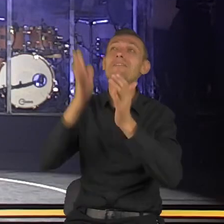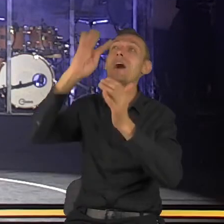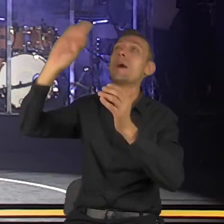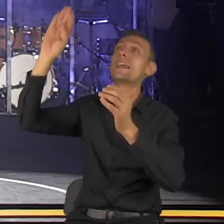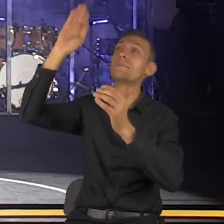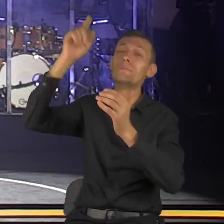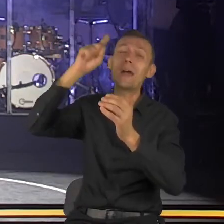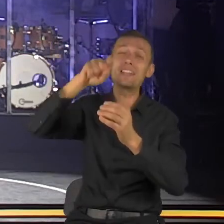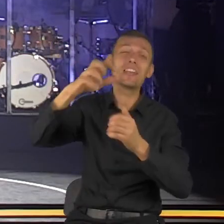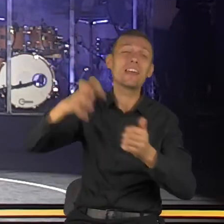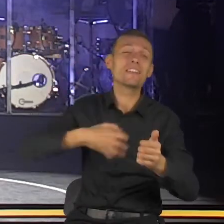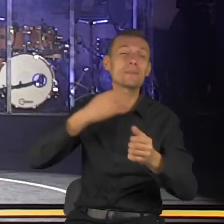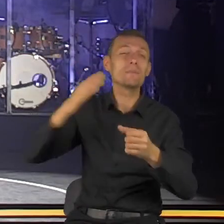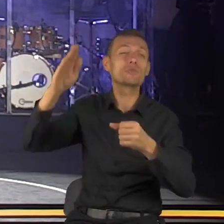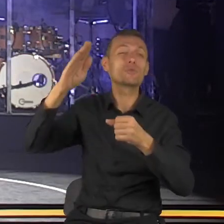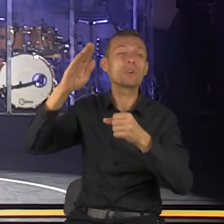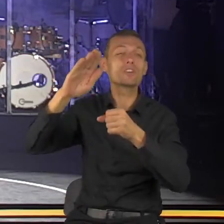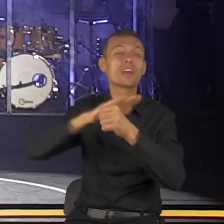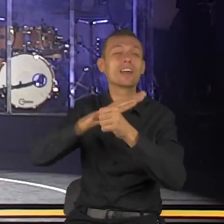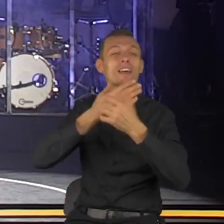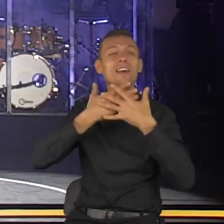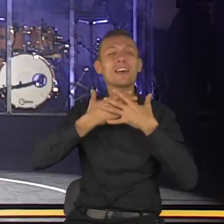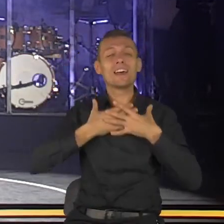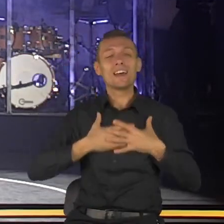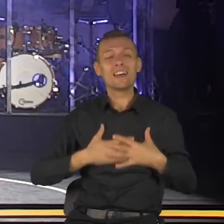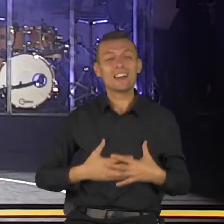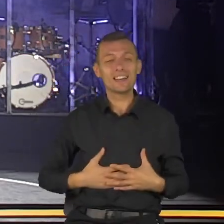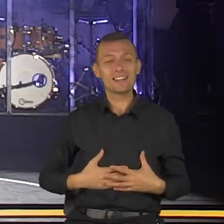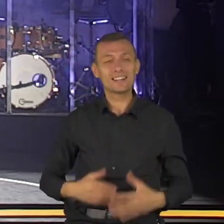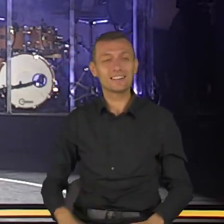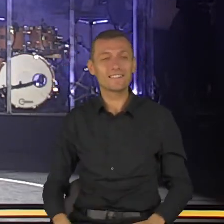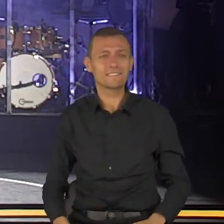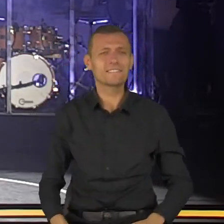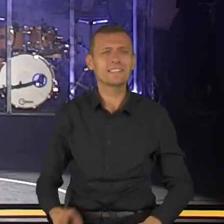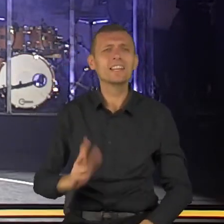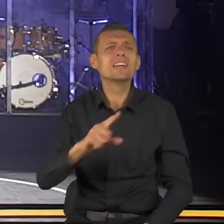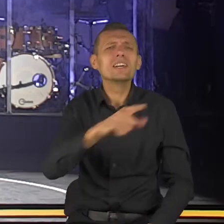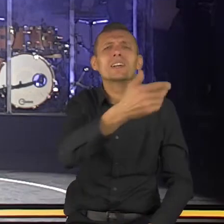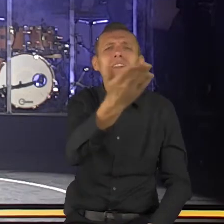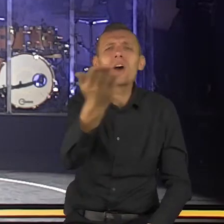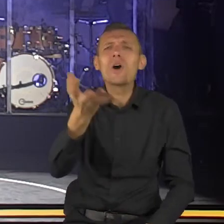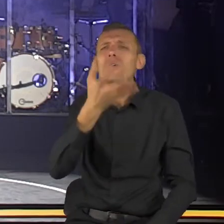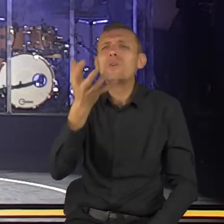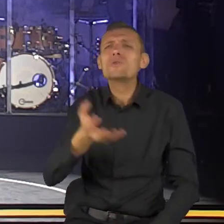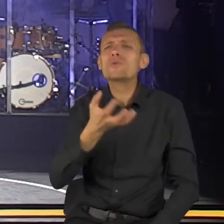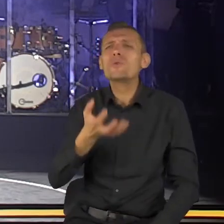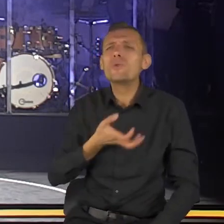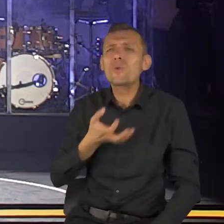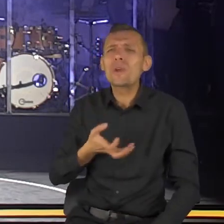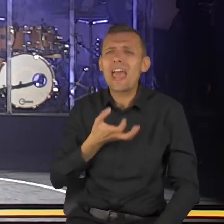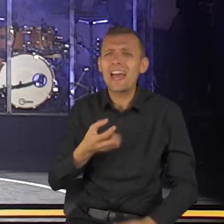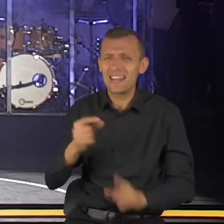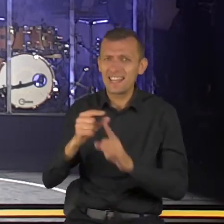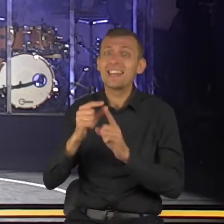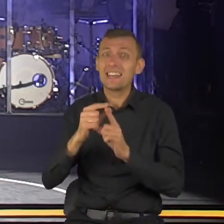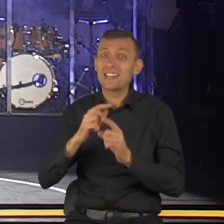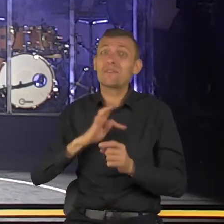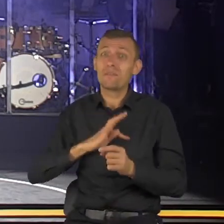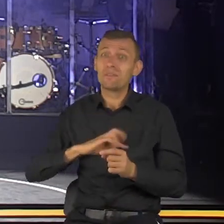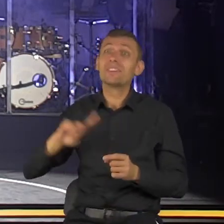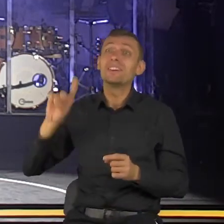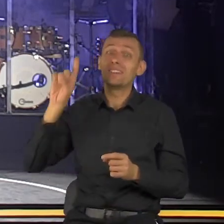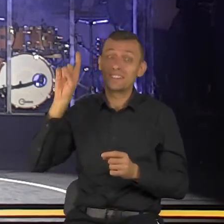nasze głowy w modlitwie. Kto z Was wie, że to Słowo dzisiaj było do Niego? Dajcie znać przez podniesienie ręki.